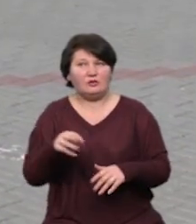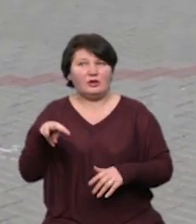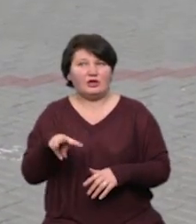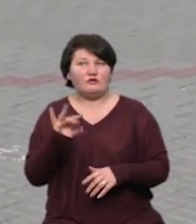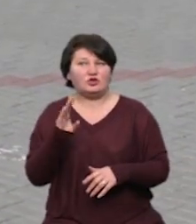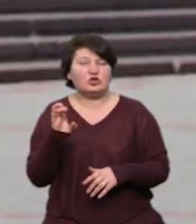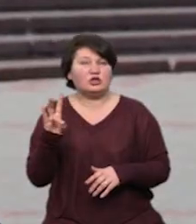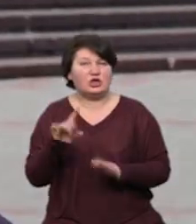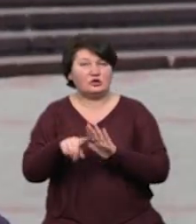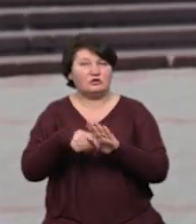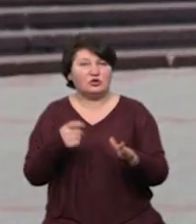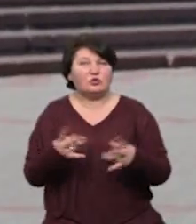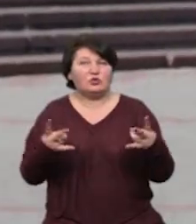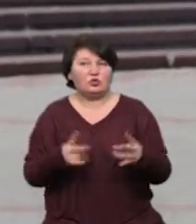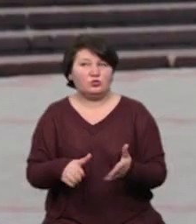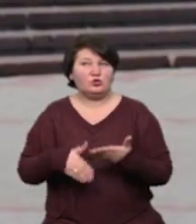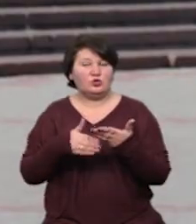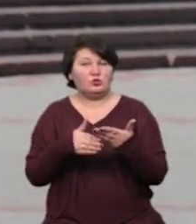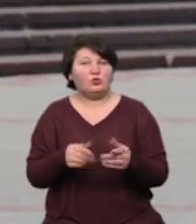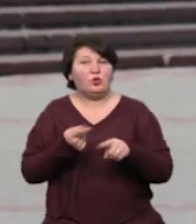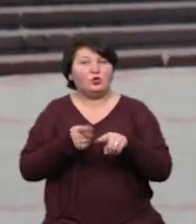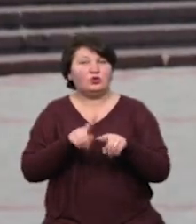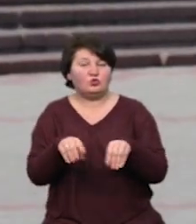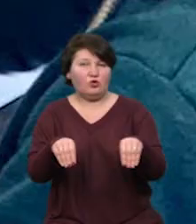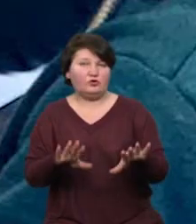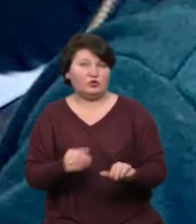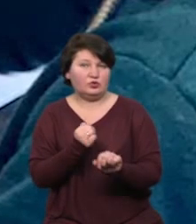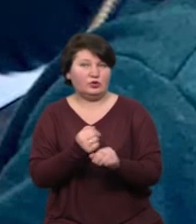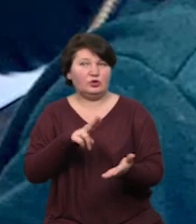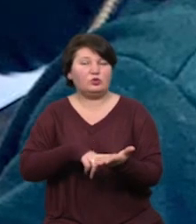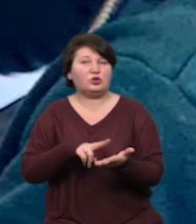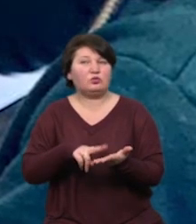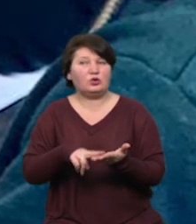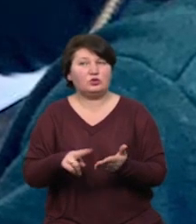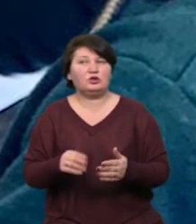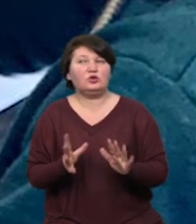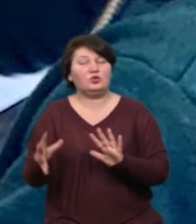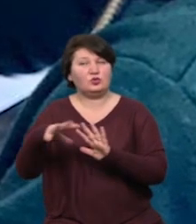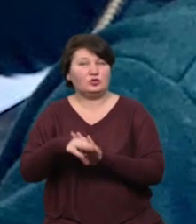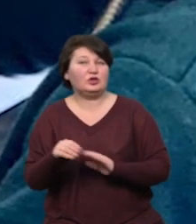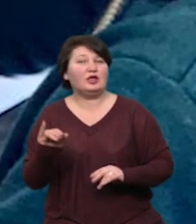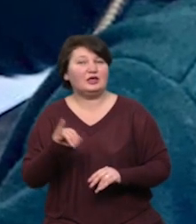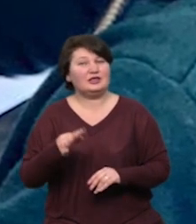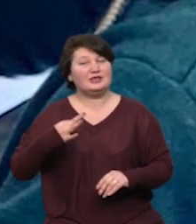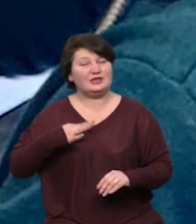дізналася, що волонтери потребують допомоги, тому вирішила зробити бутерброди. До приготування долучила і сина.